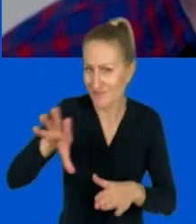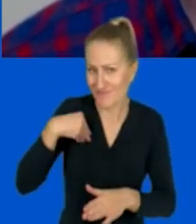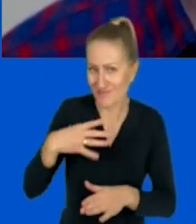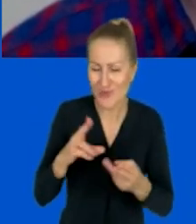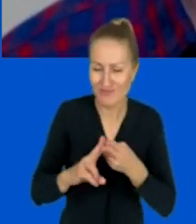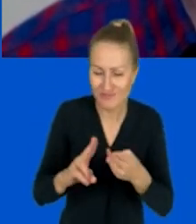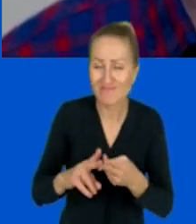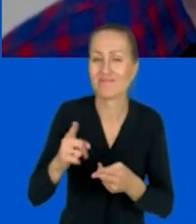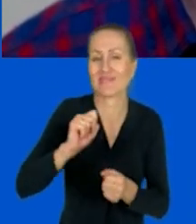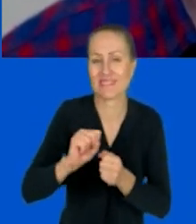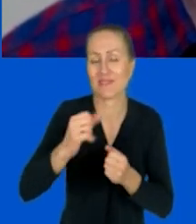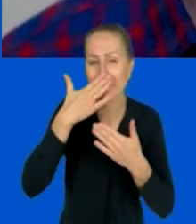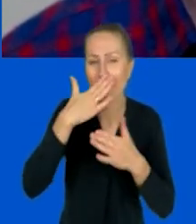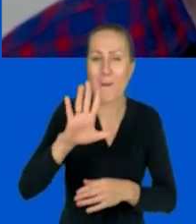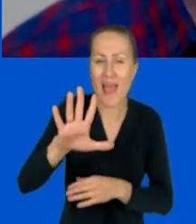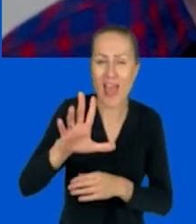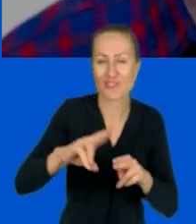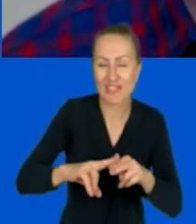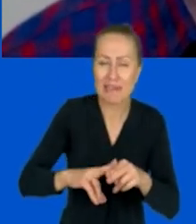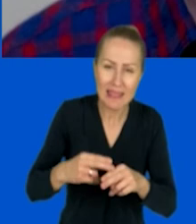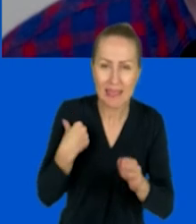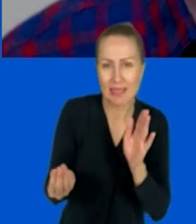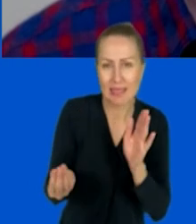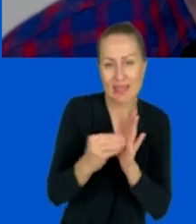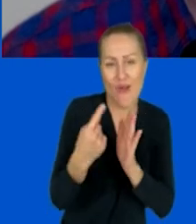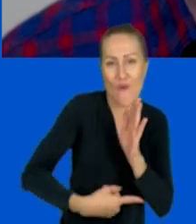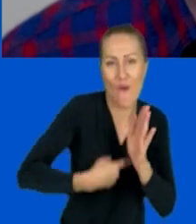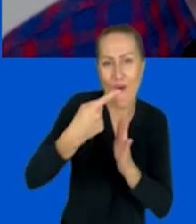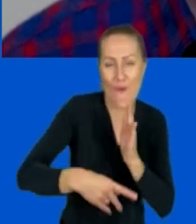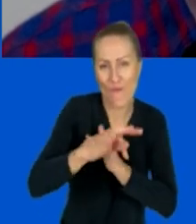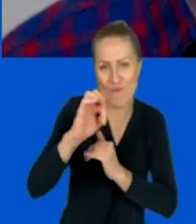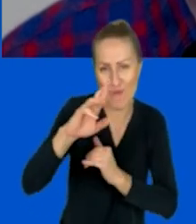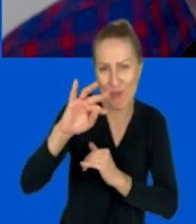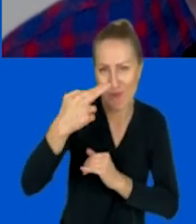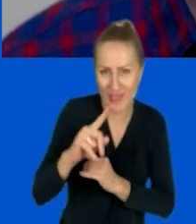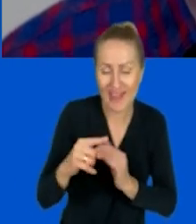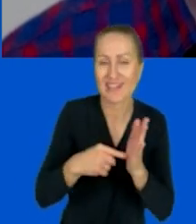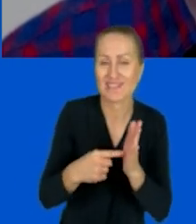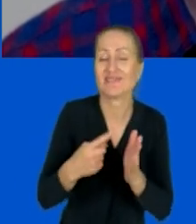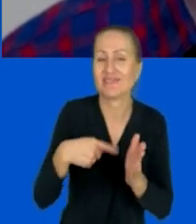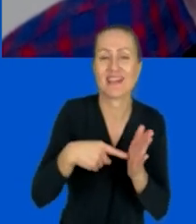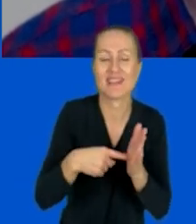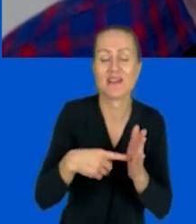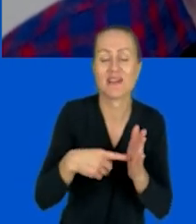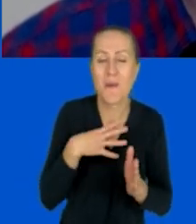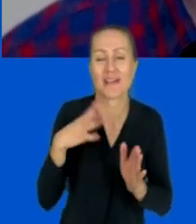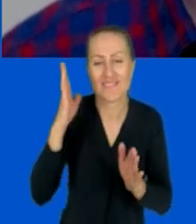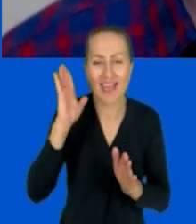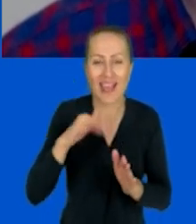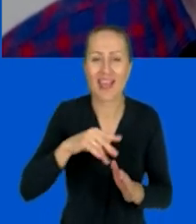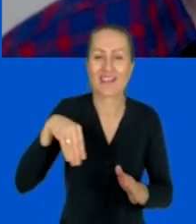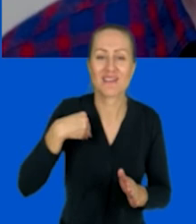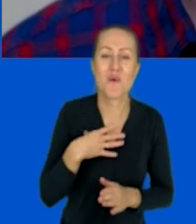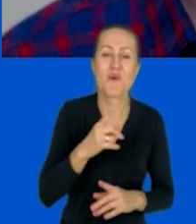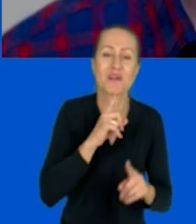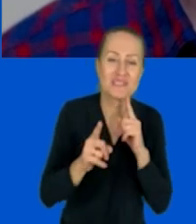pięć narzędzi, aczkolwiek tam przemyciłam to koło fortuny i liśniki czasu, mimo to, że umawialiśmy się na